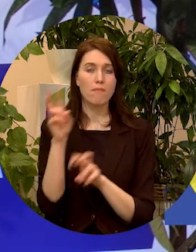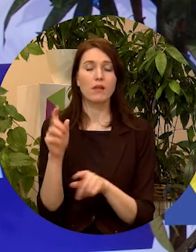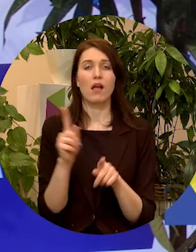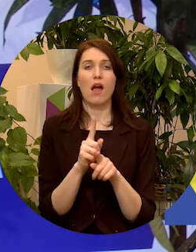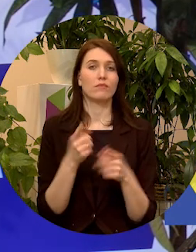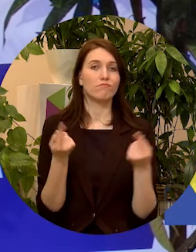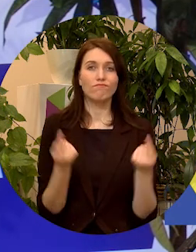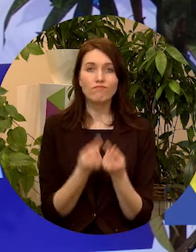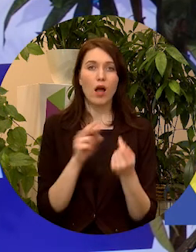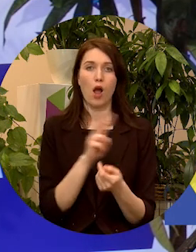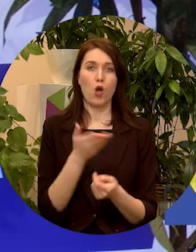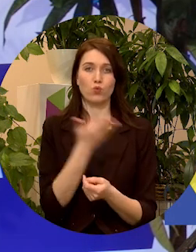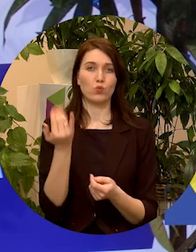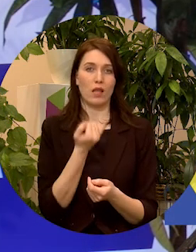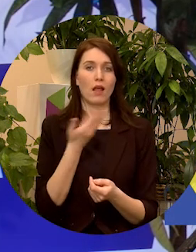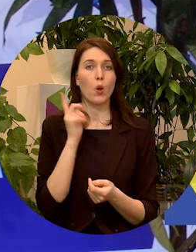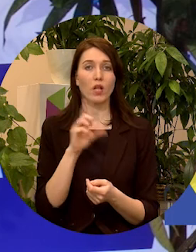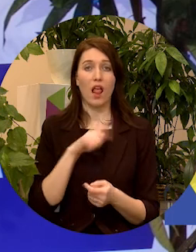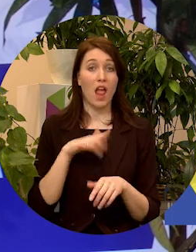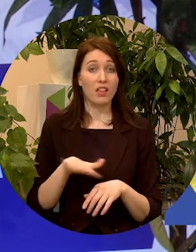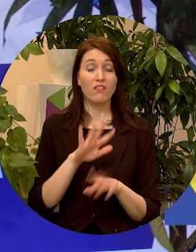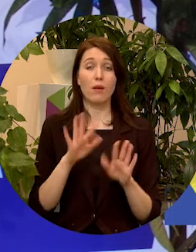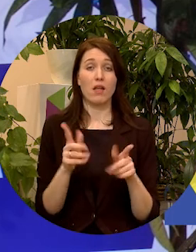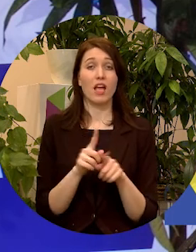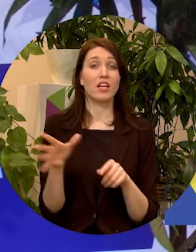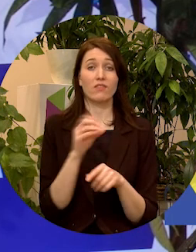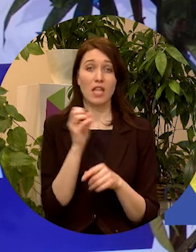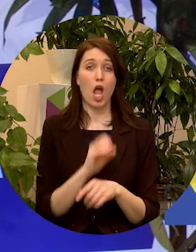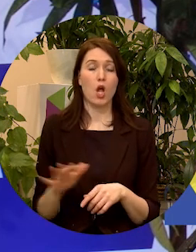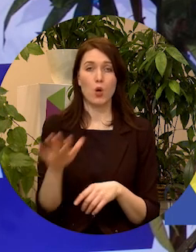Attiecīgi, tam, kas jūs interesē, ne tikai Latvijā, bet visā Eiropā.